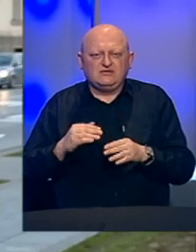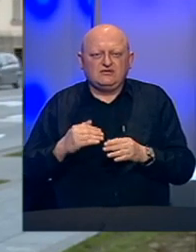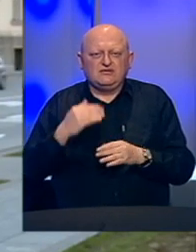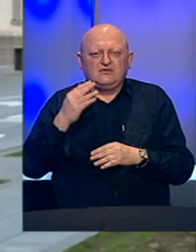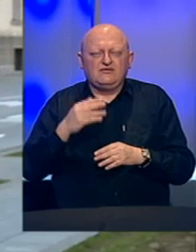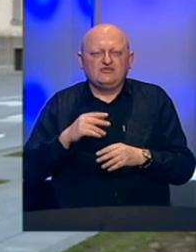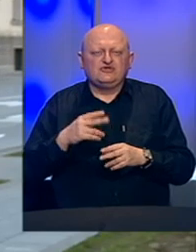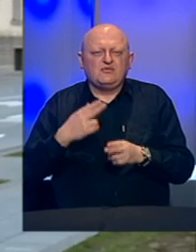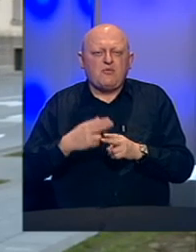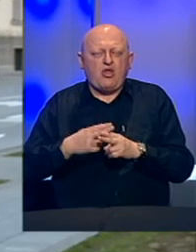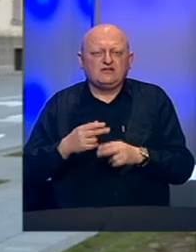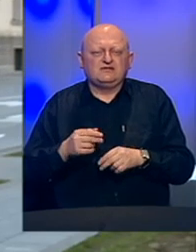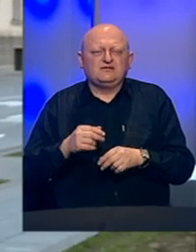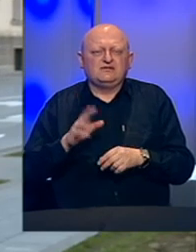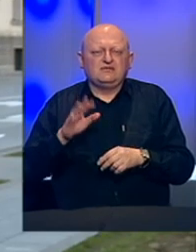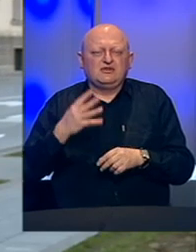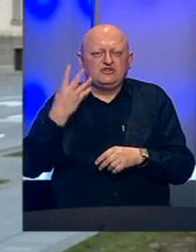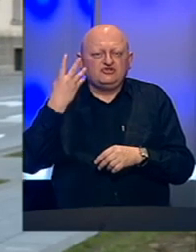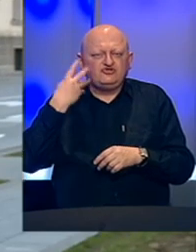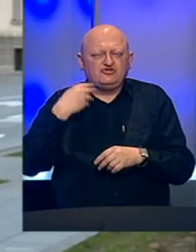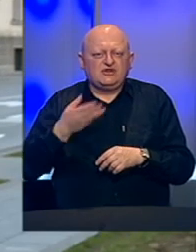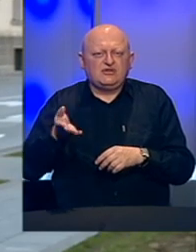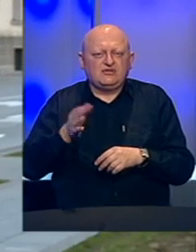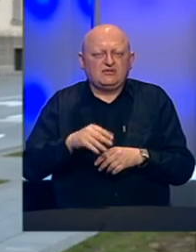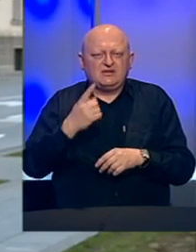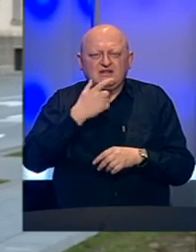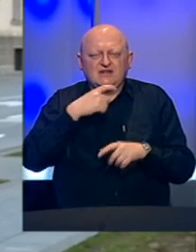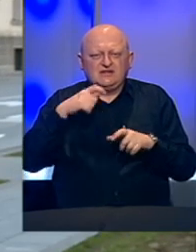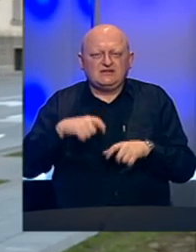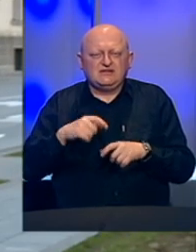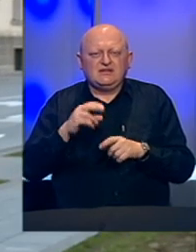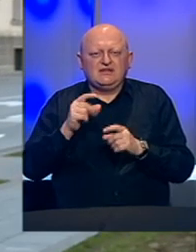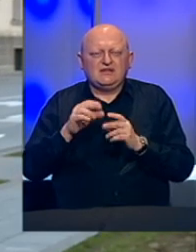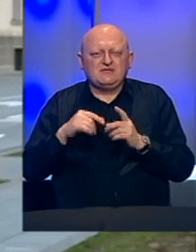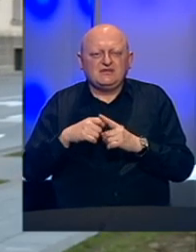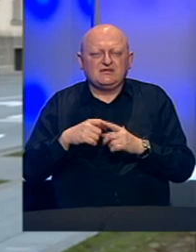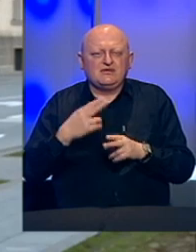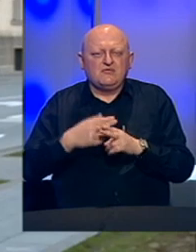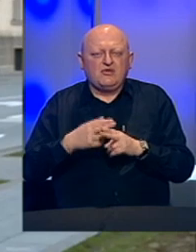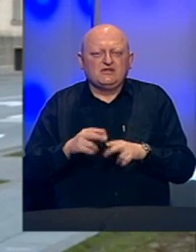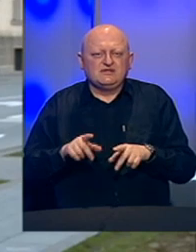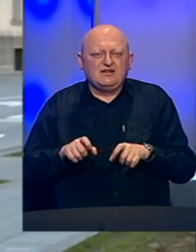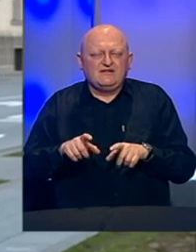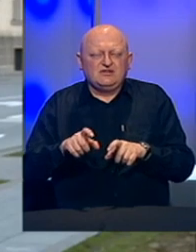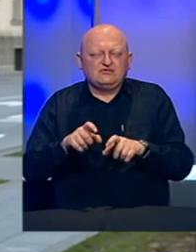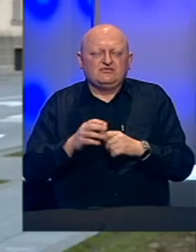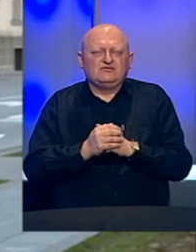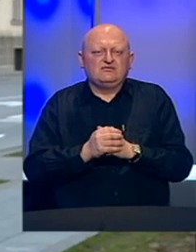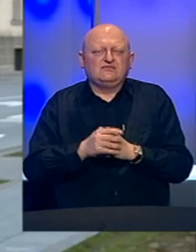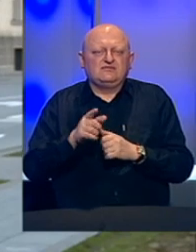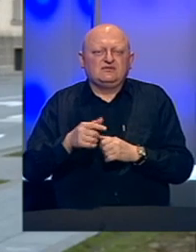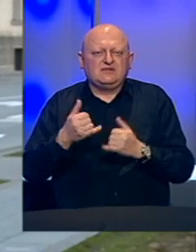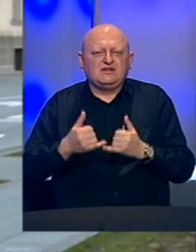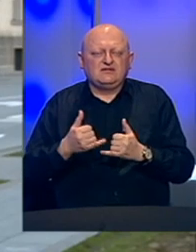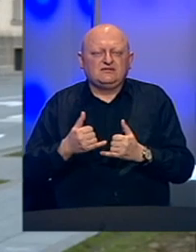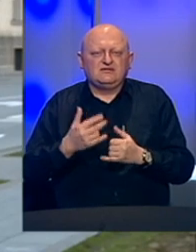hroničnih oboljenja. Prije četiri dana preminula je starica iz Ribnika, također zaražena koronavirusom, tako da su